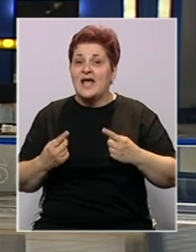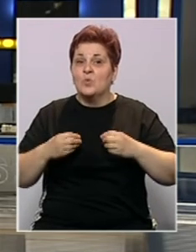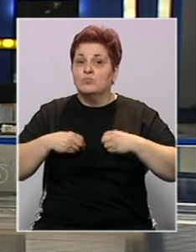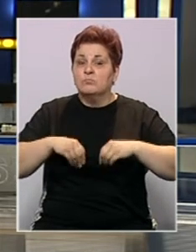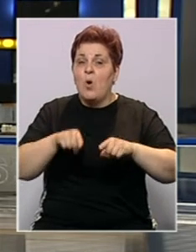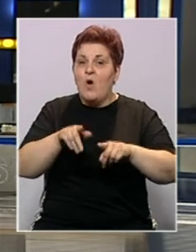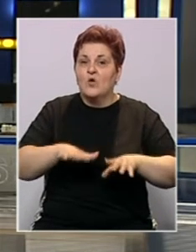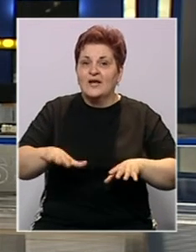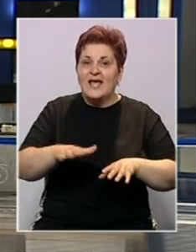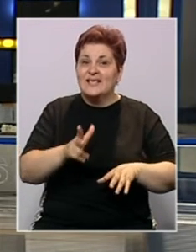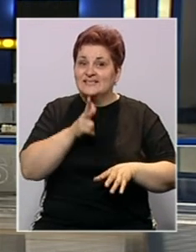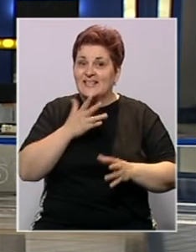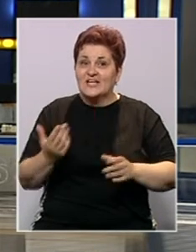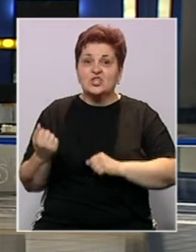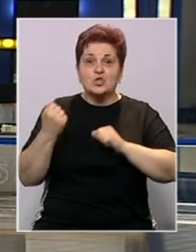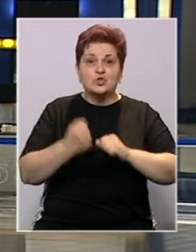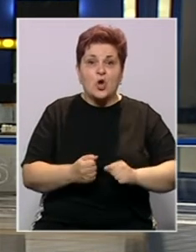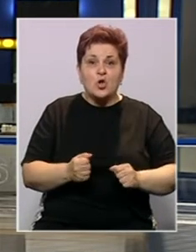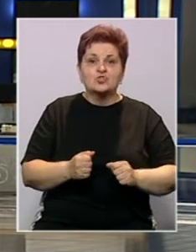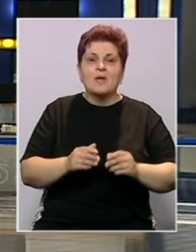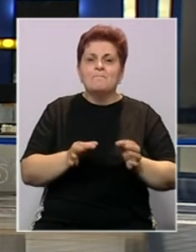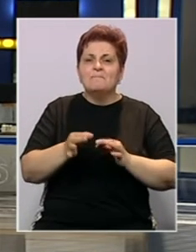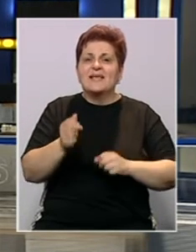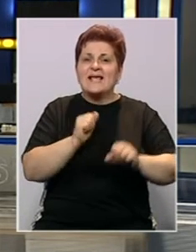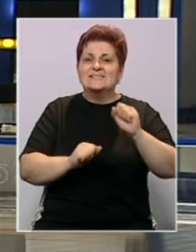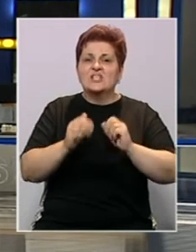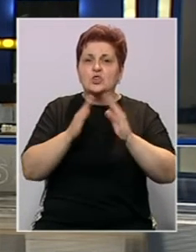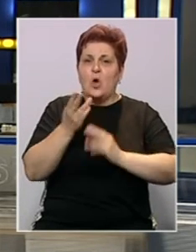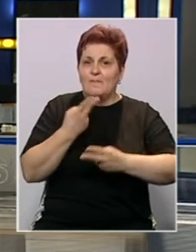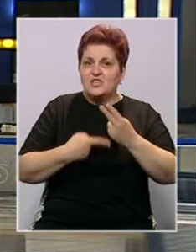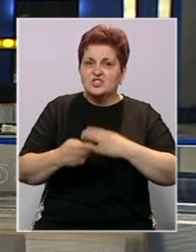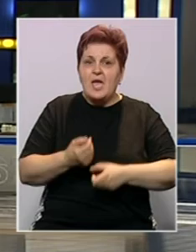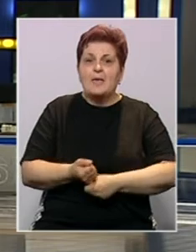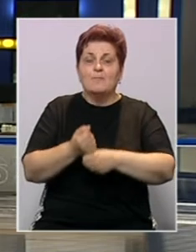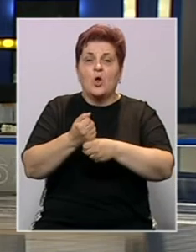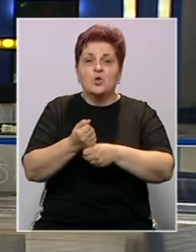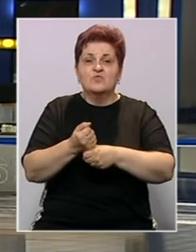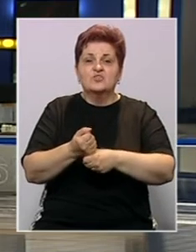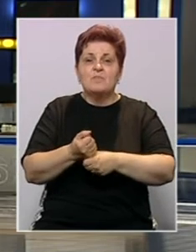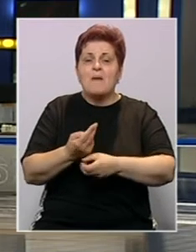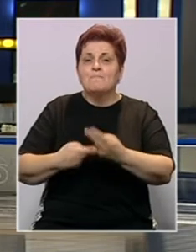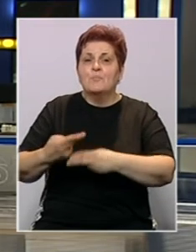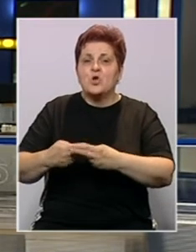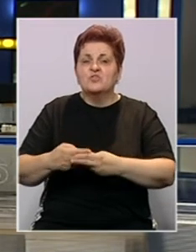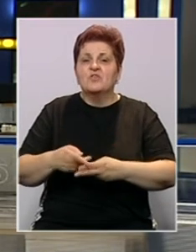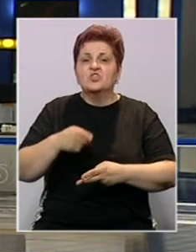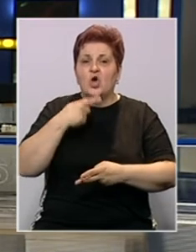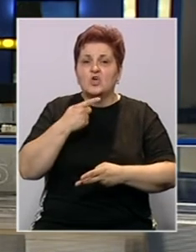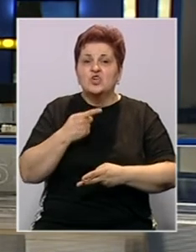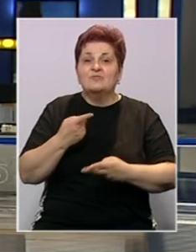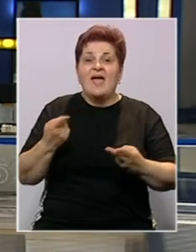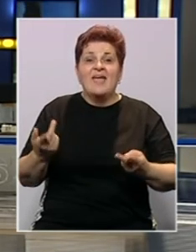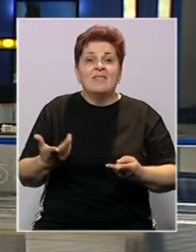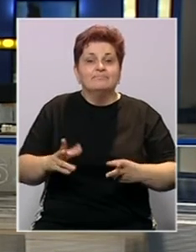u agraru ovog kraja. Zatražili su donošenje seta mjera za zaštitu domaće proizvodnje i podršku proizvođačima, dodavši da su na